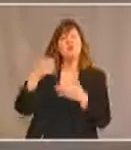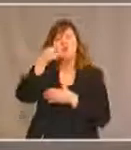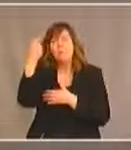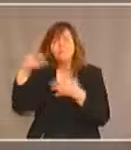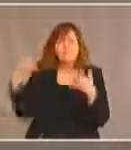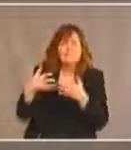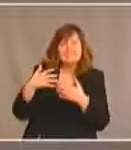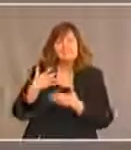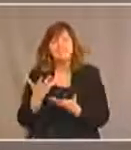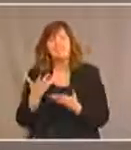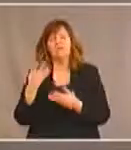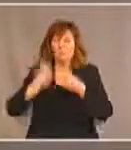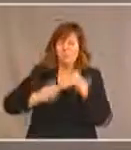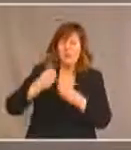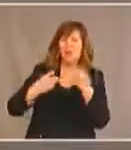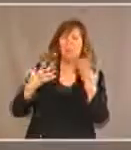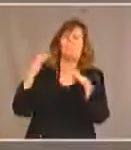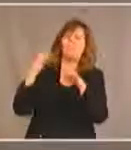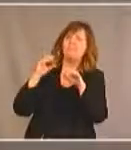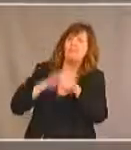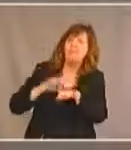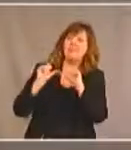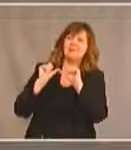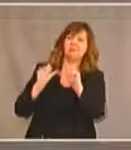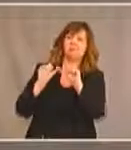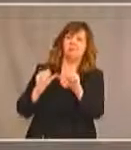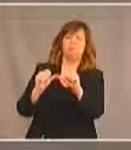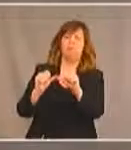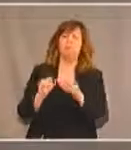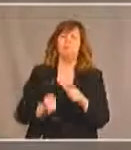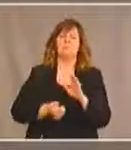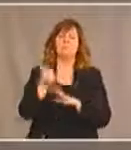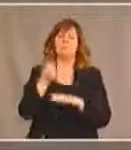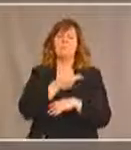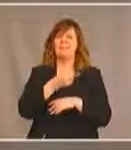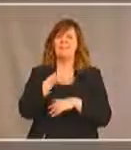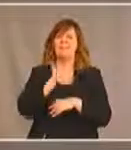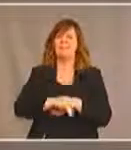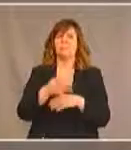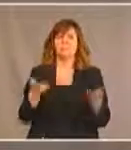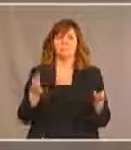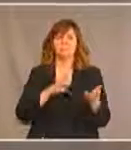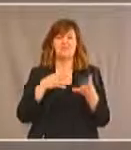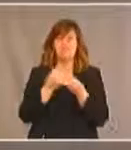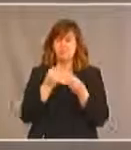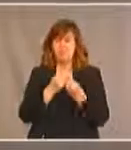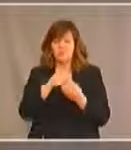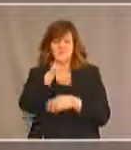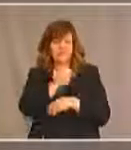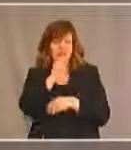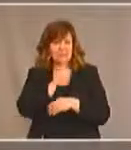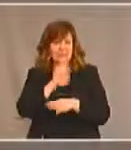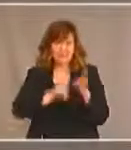et des problèmes de maladies chroniques. Aujourd'hui, plusieurs de nos aînés et personnes âgées sont des